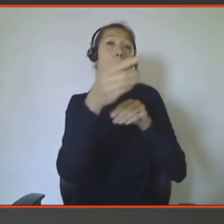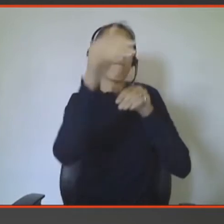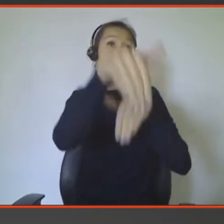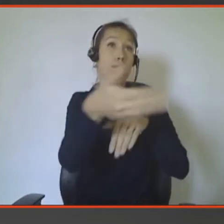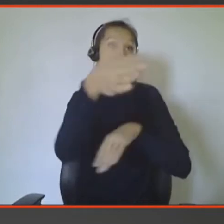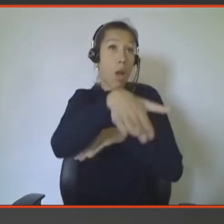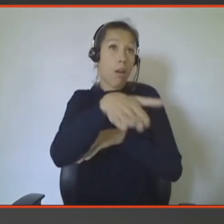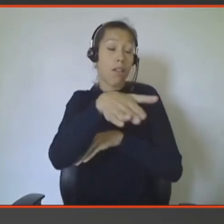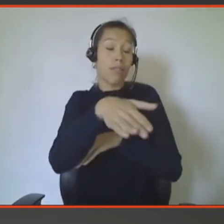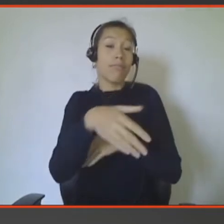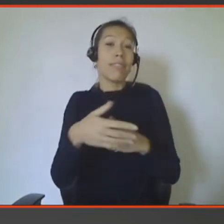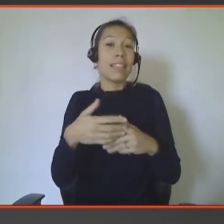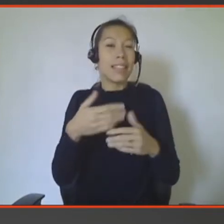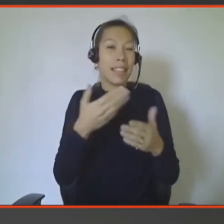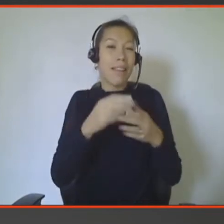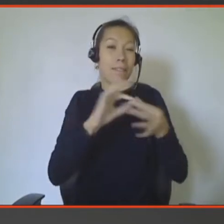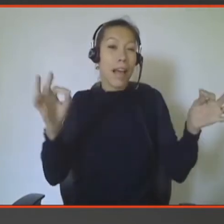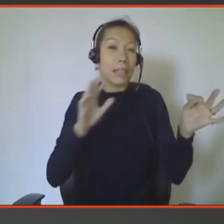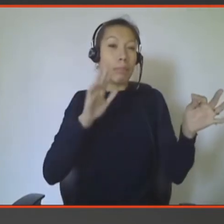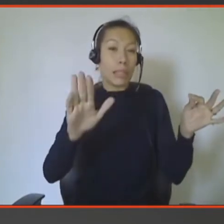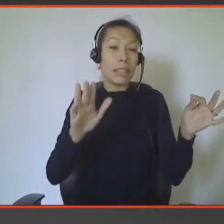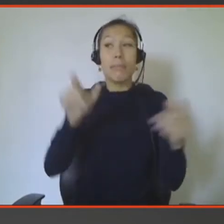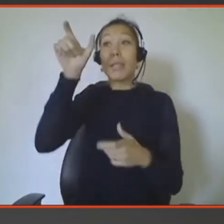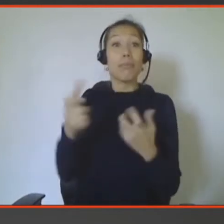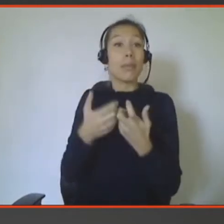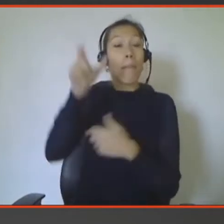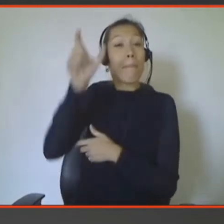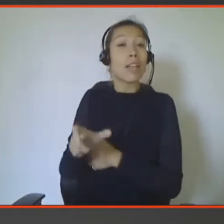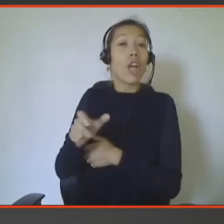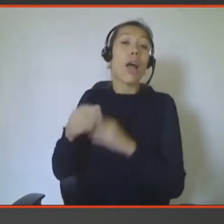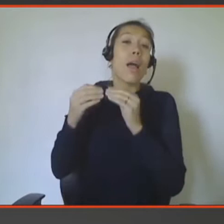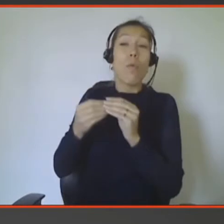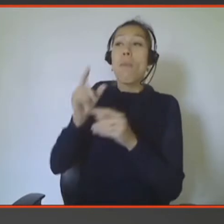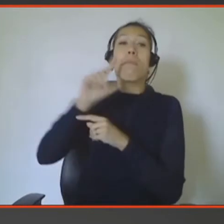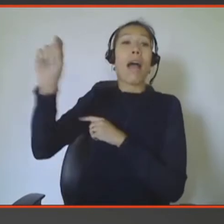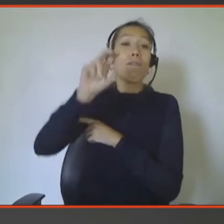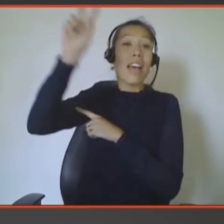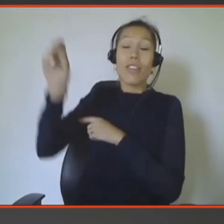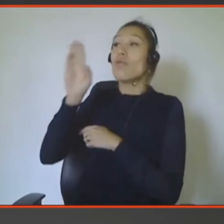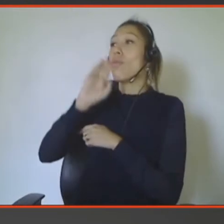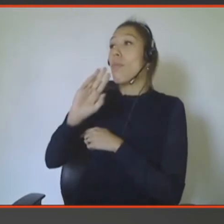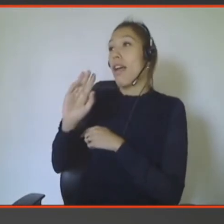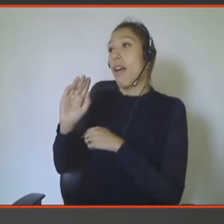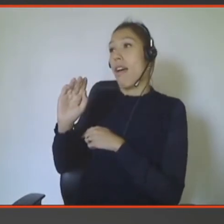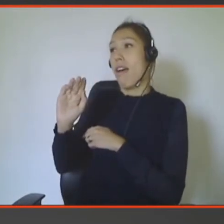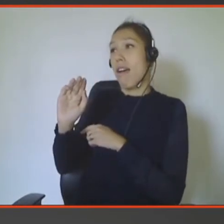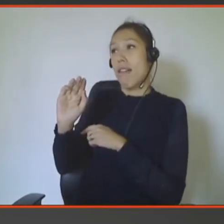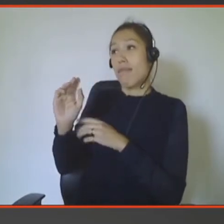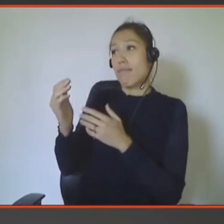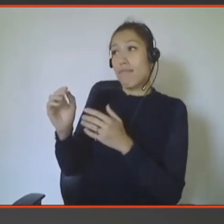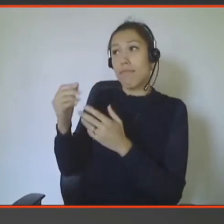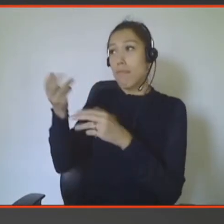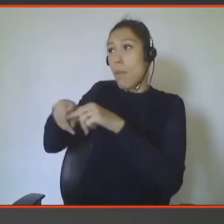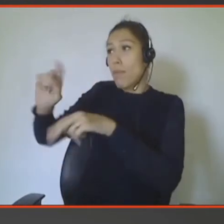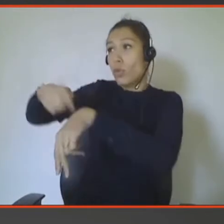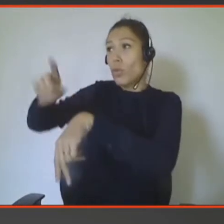qu'on dit à ses proches quand ils partent en voyage, par exemple, au moment de se séparer. Et alors « Enterre-moi mon amour », c'est une fiction interactive sur téléphone portable,